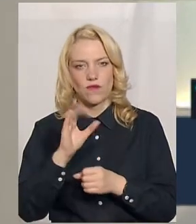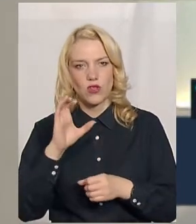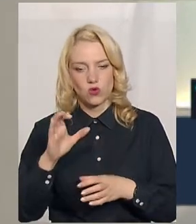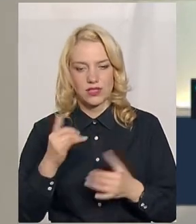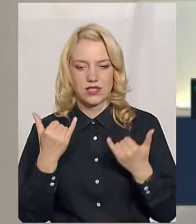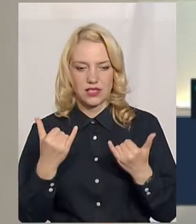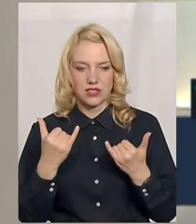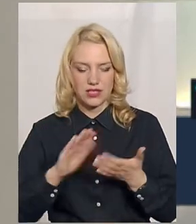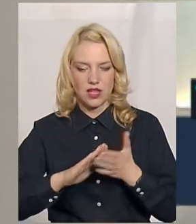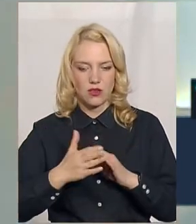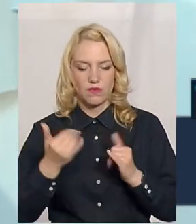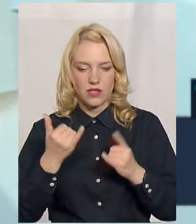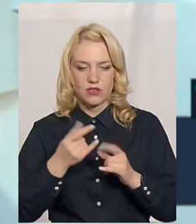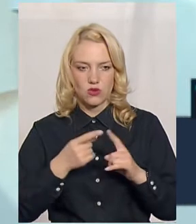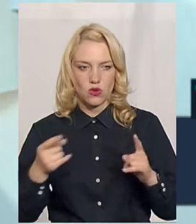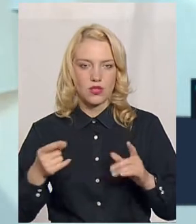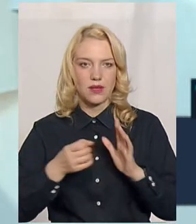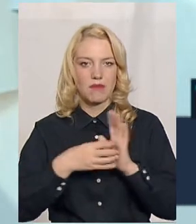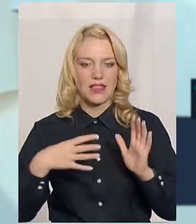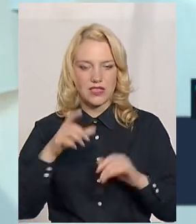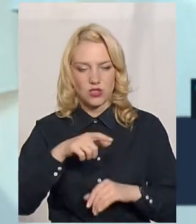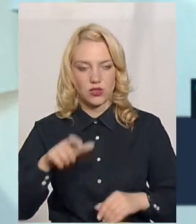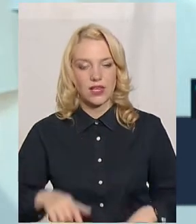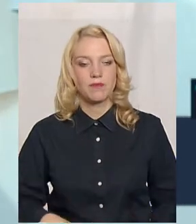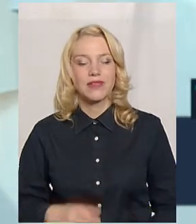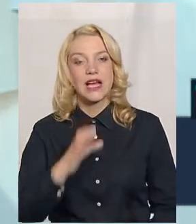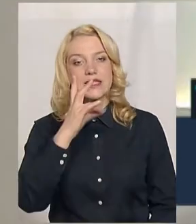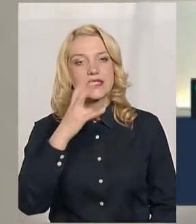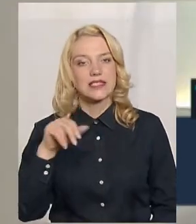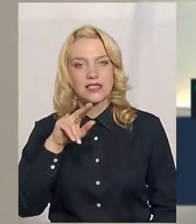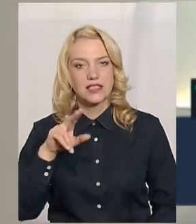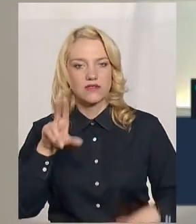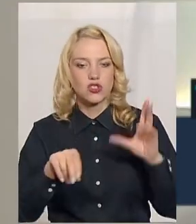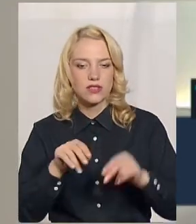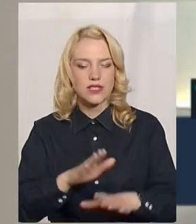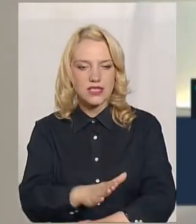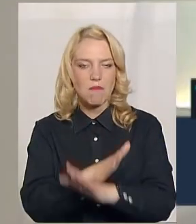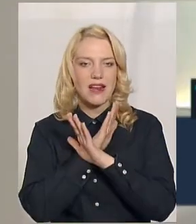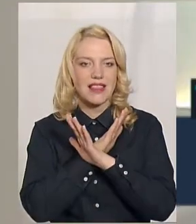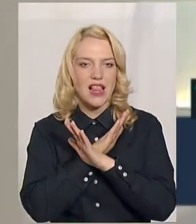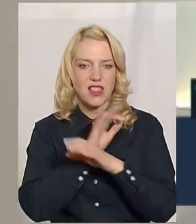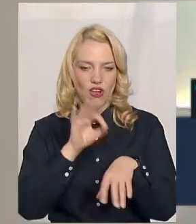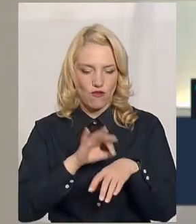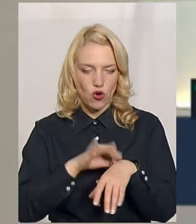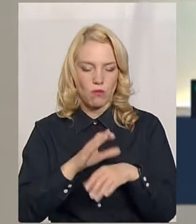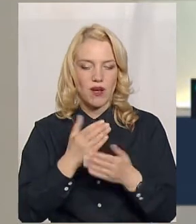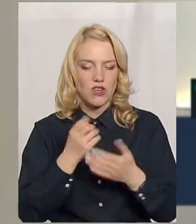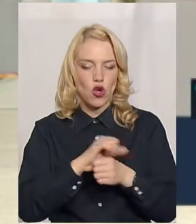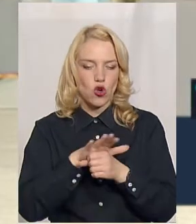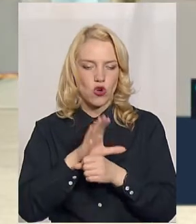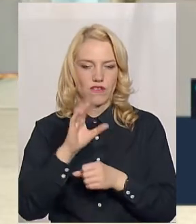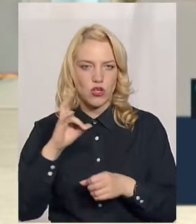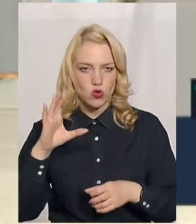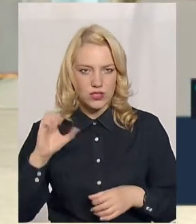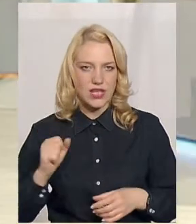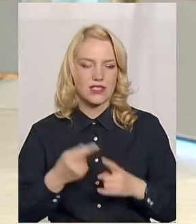станом на сьогодні. Ну, за час. Сміт, смертельна хвороба залишається. Від коронавірусу півтора відсотка. Берегтися треба, ну, це теж